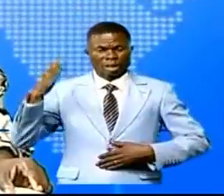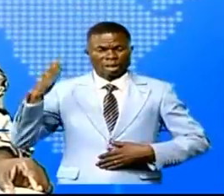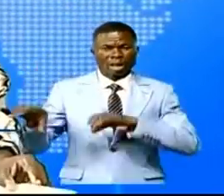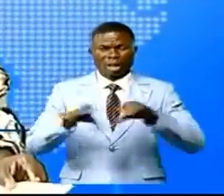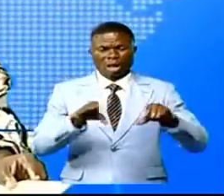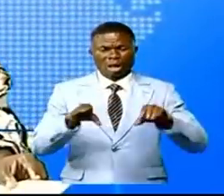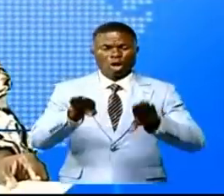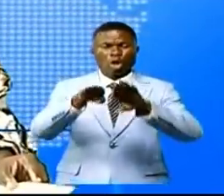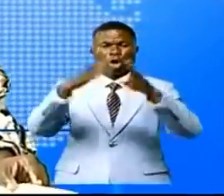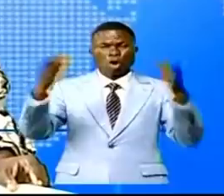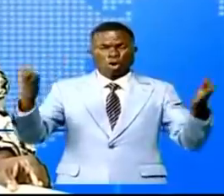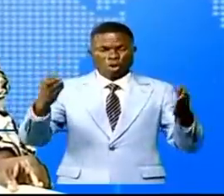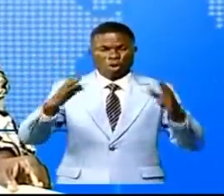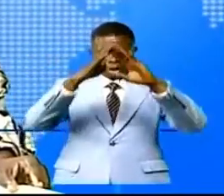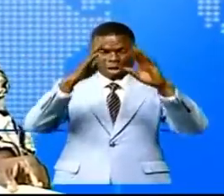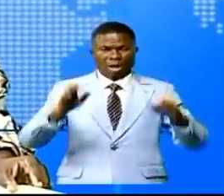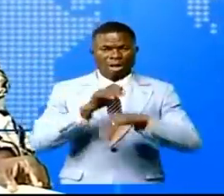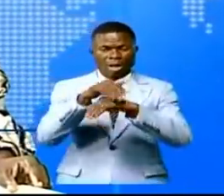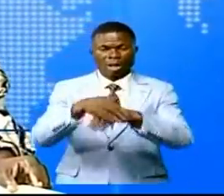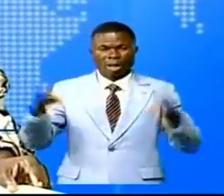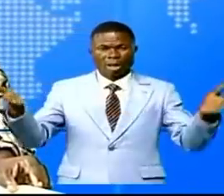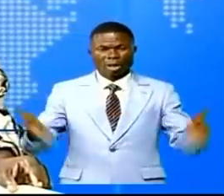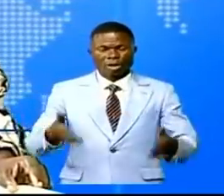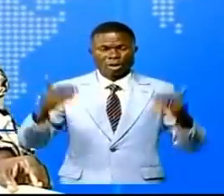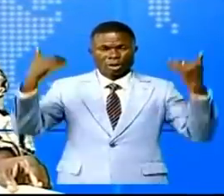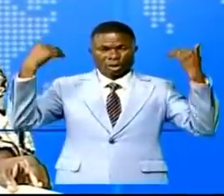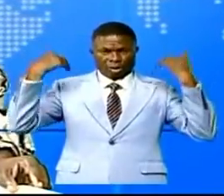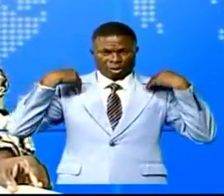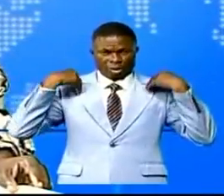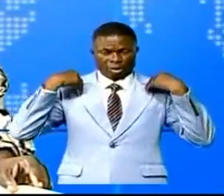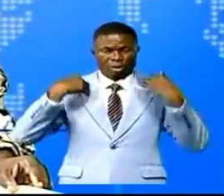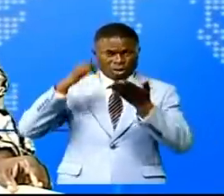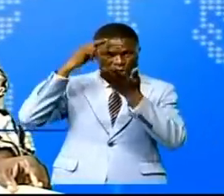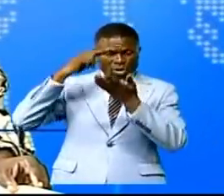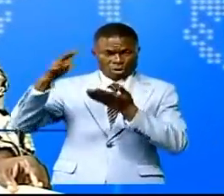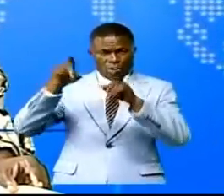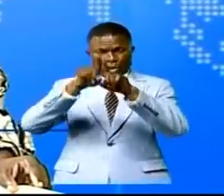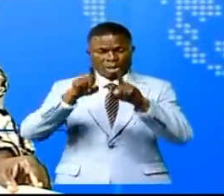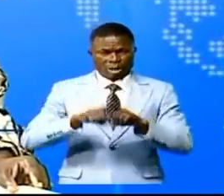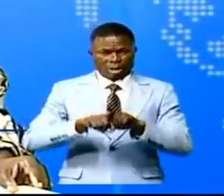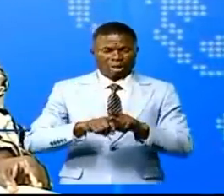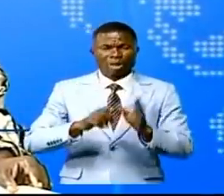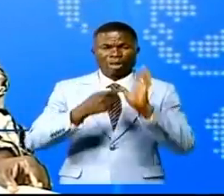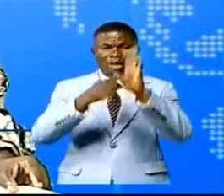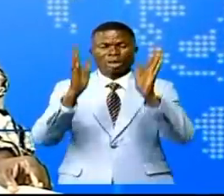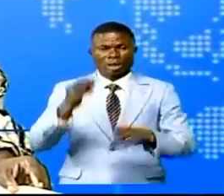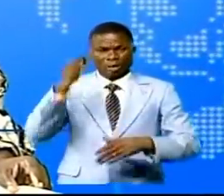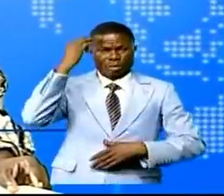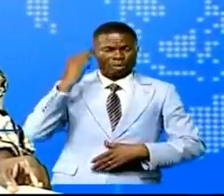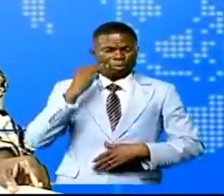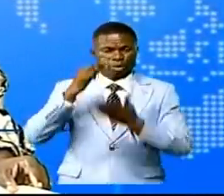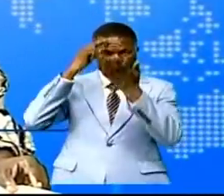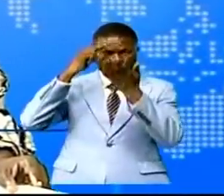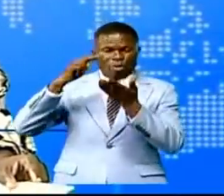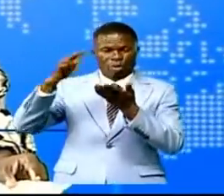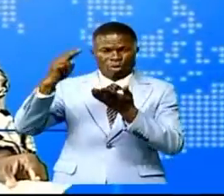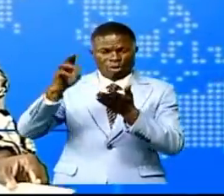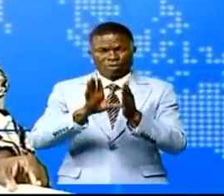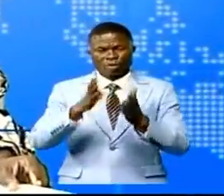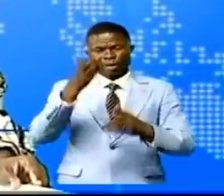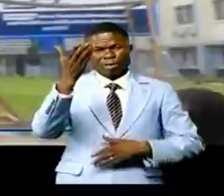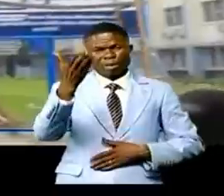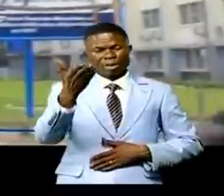d'inauguration est intervenue en présence les autorités académiques et le représentant du ministre de l'ESU nous rapporte